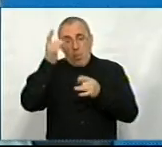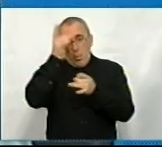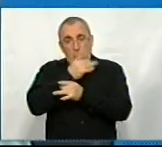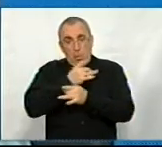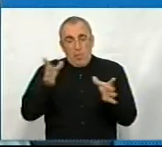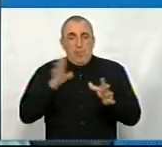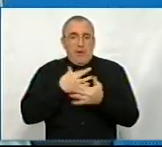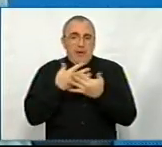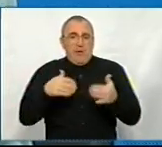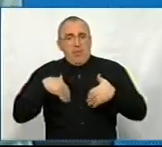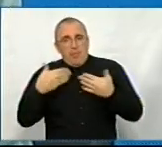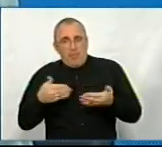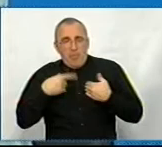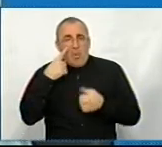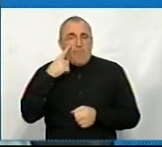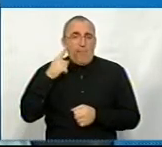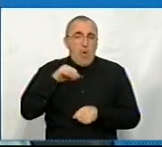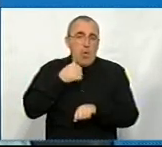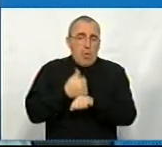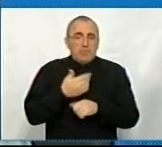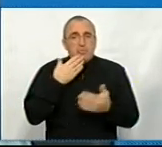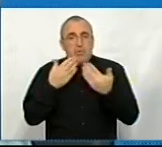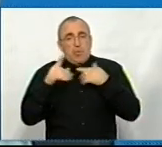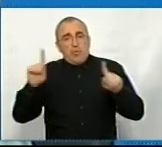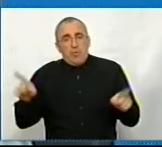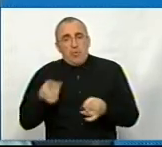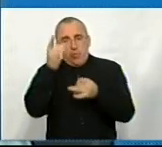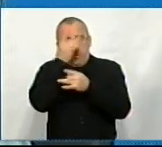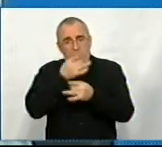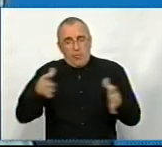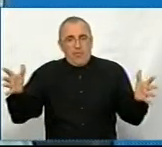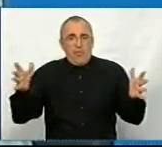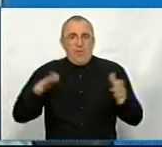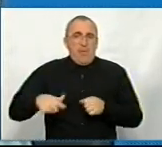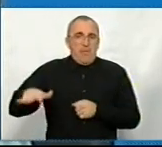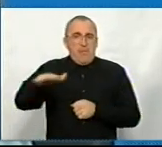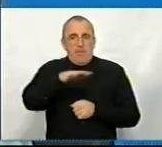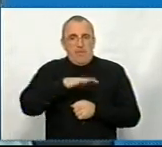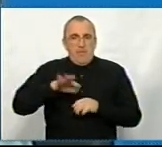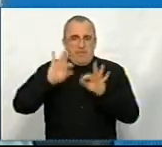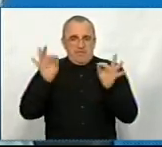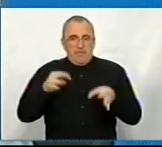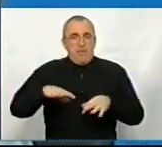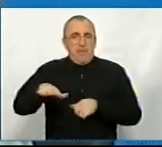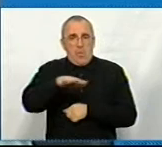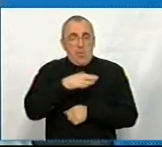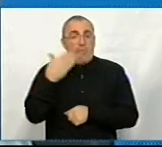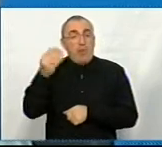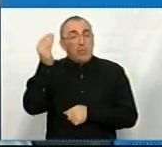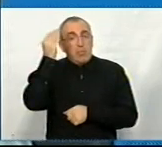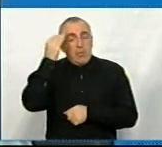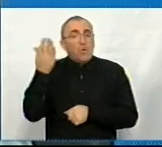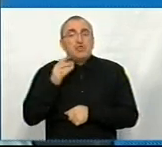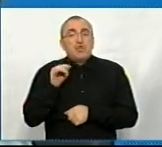Були різні пропозиції. В основному всі вони стосувалися створення культурно-мистецького простору. На вашу думку,